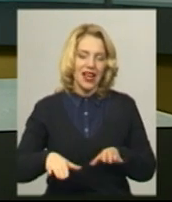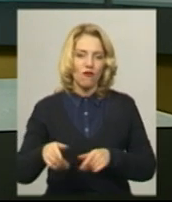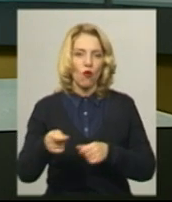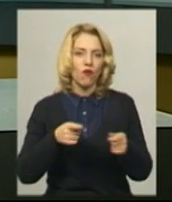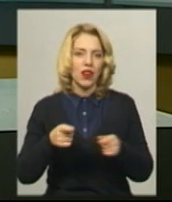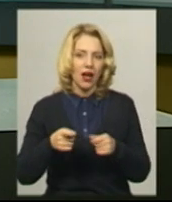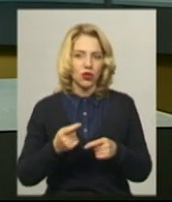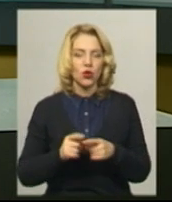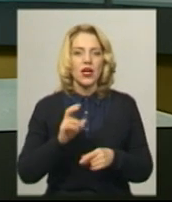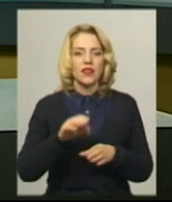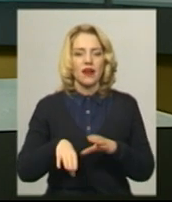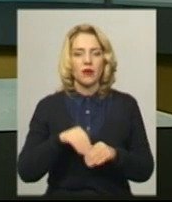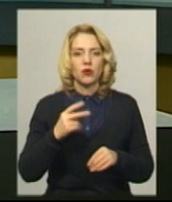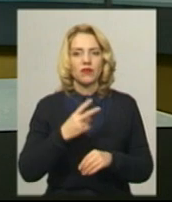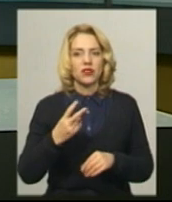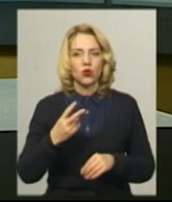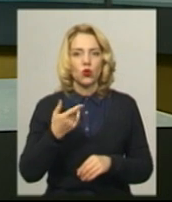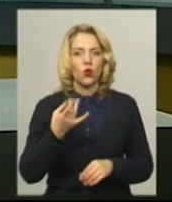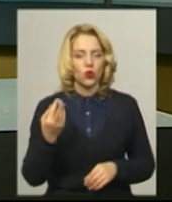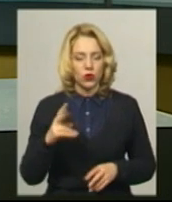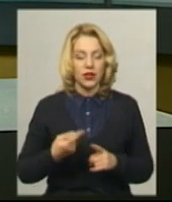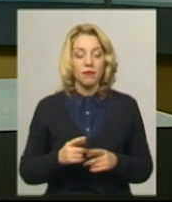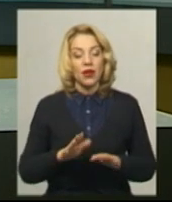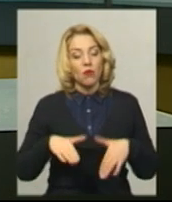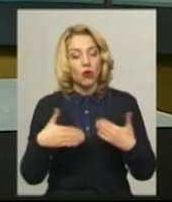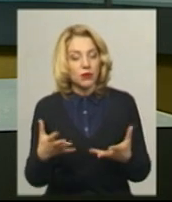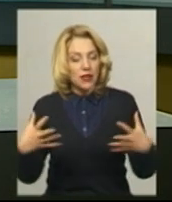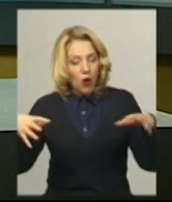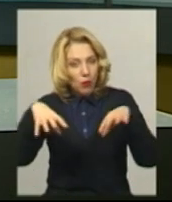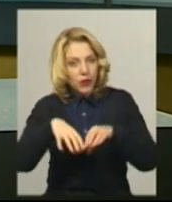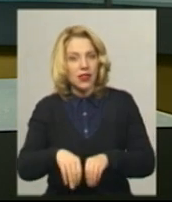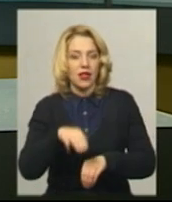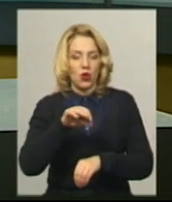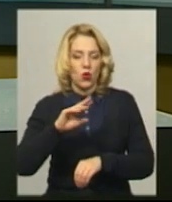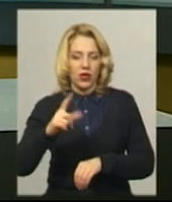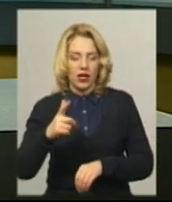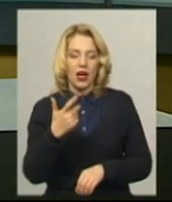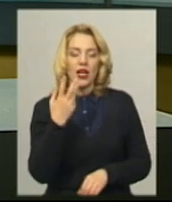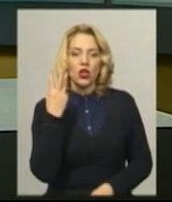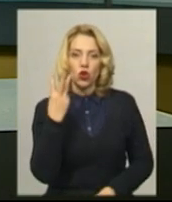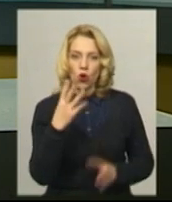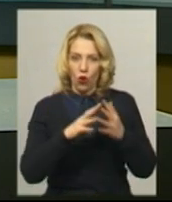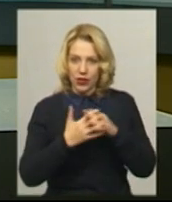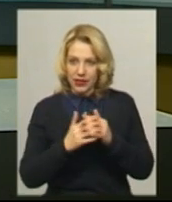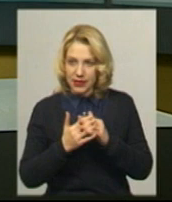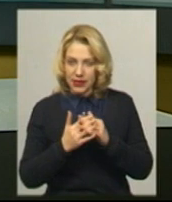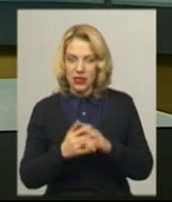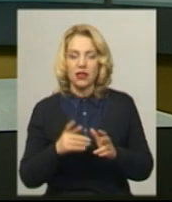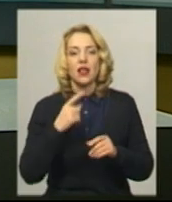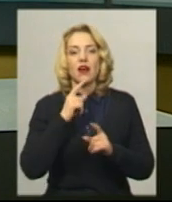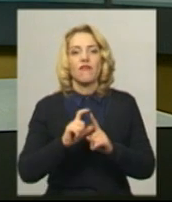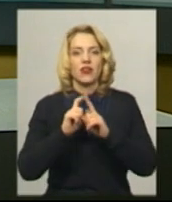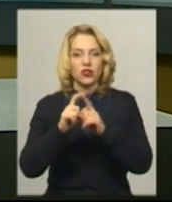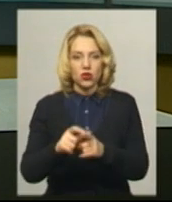грудня За її словами, пропозицію об'єднатися в ОТГ жителі трьох сіл Заслучного, Малої Клітної та Глібок висловили ще у